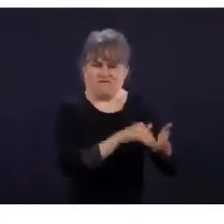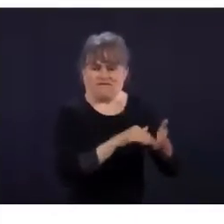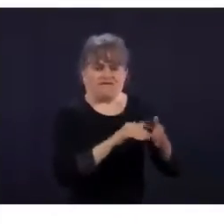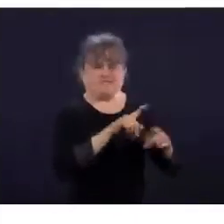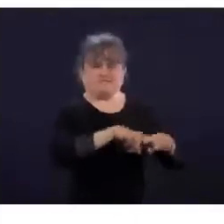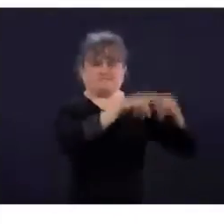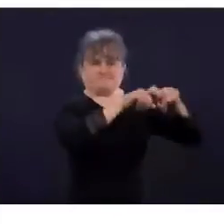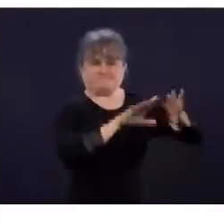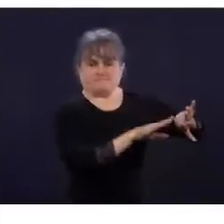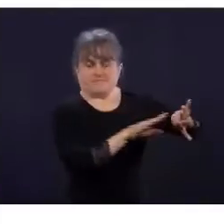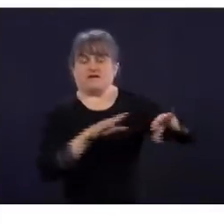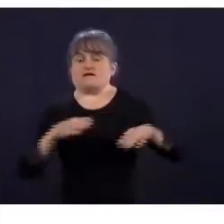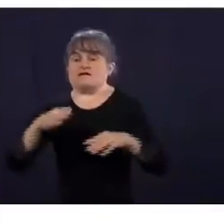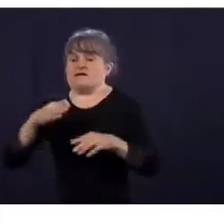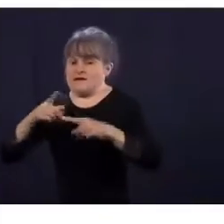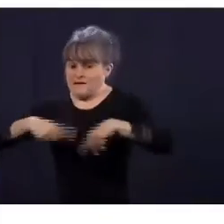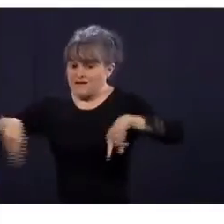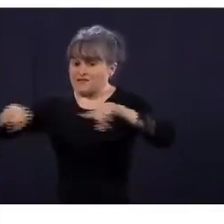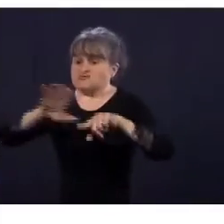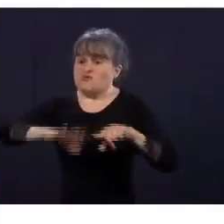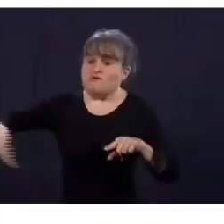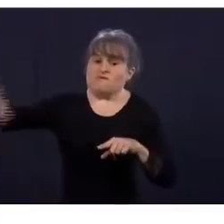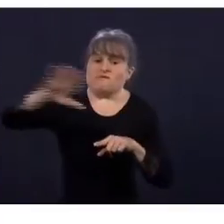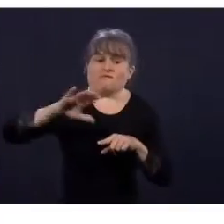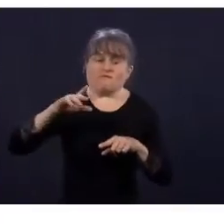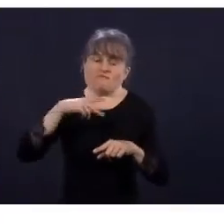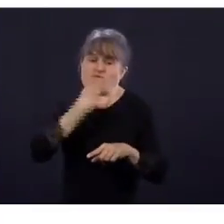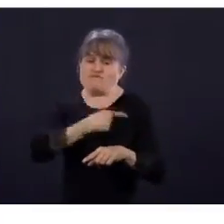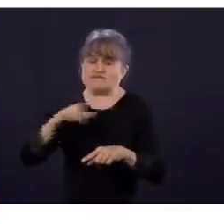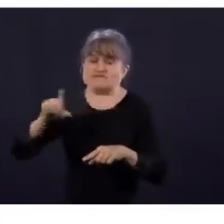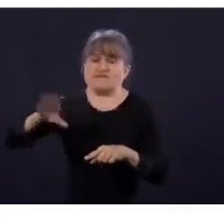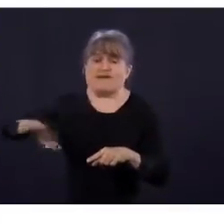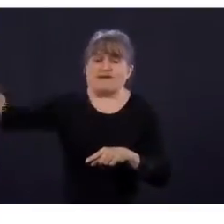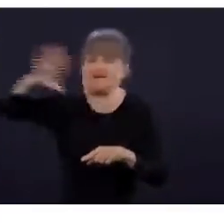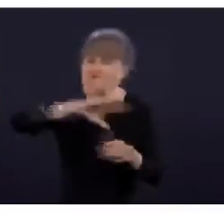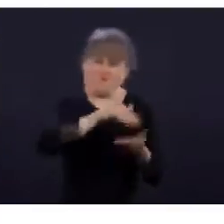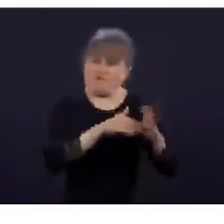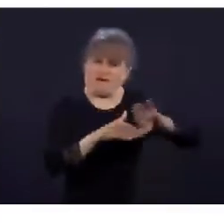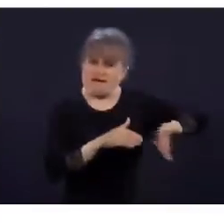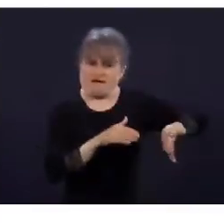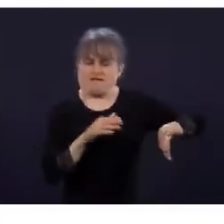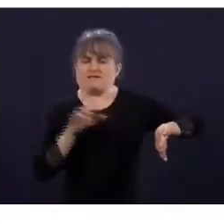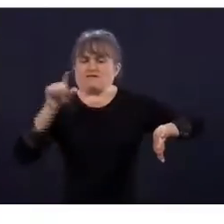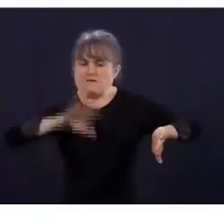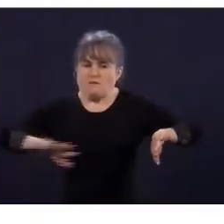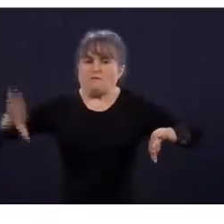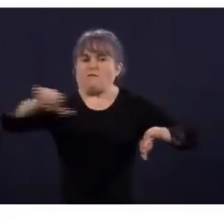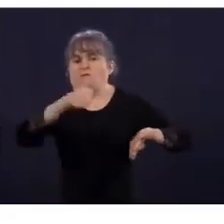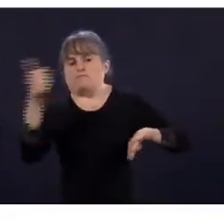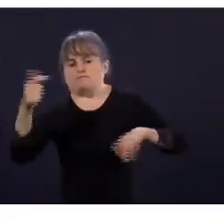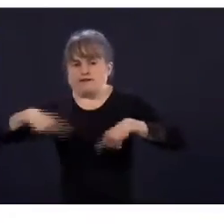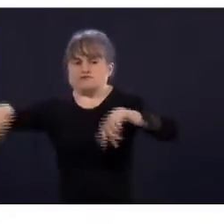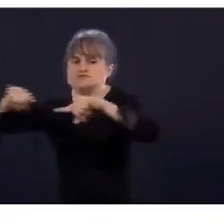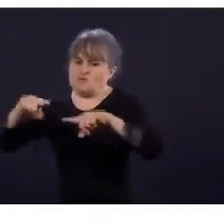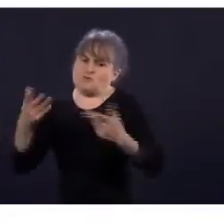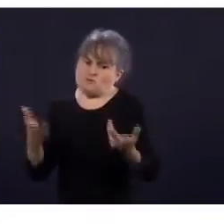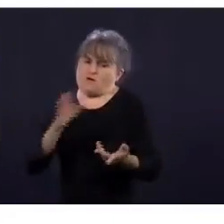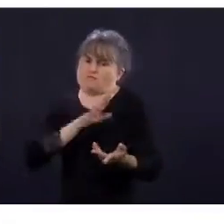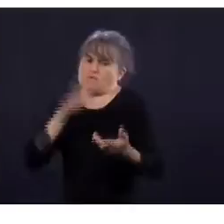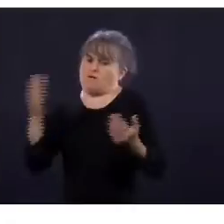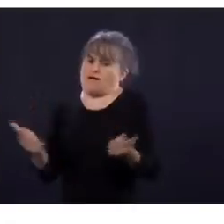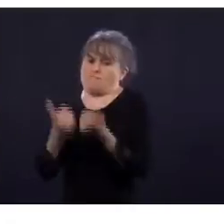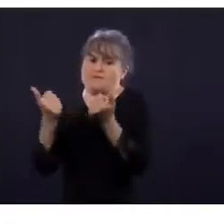J'ajouterais là-dessus que la situation à Montréal, c'est aussi le fait qu